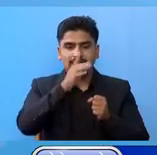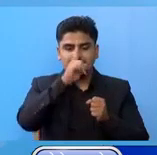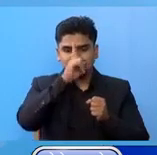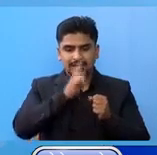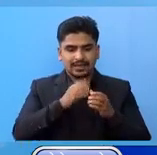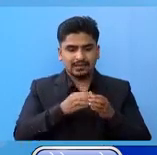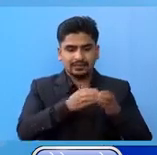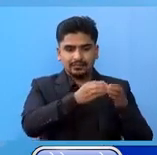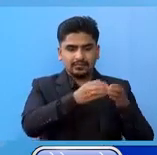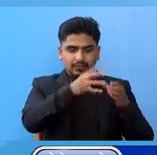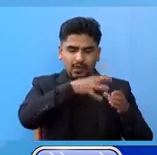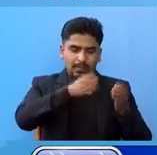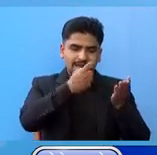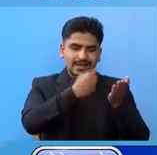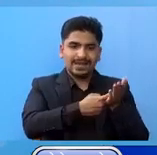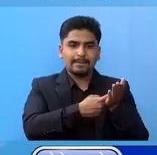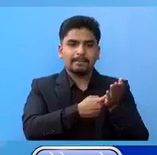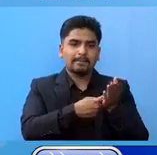पारिव